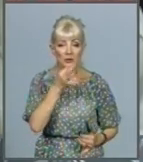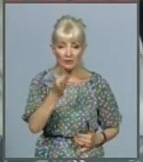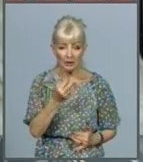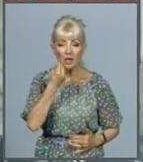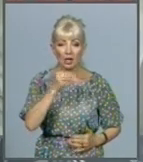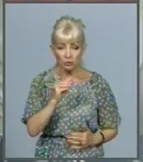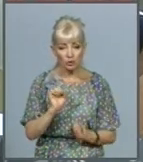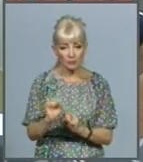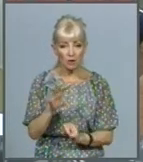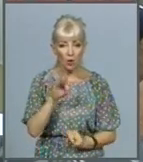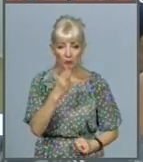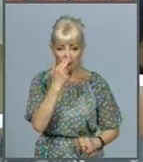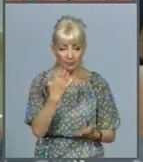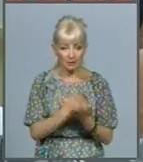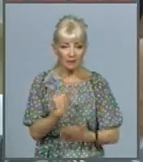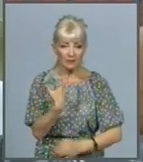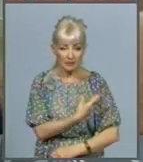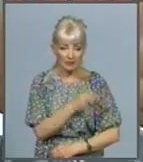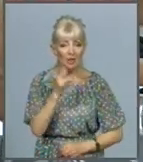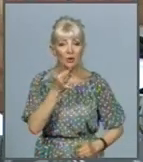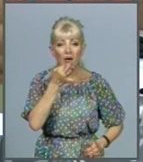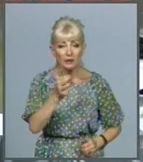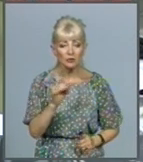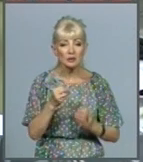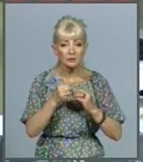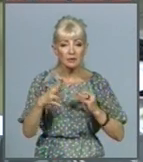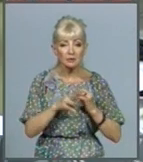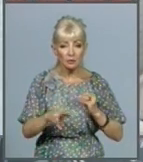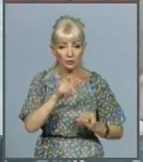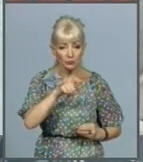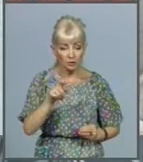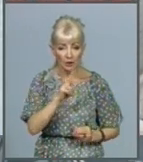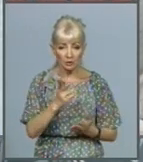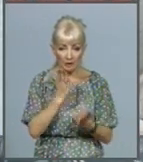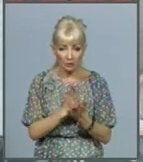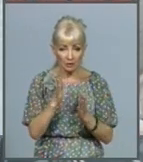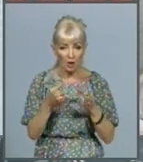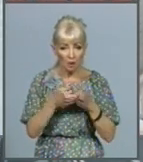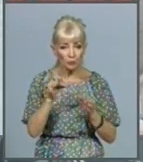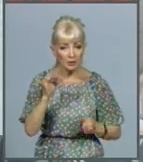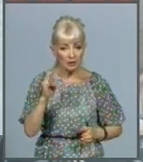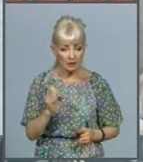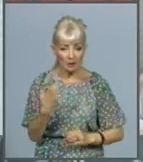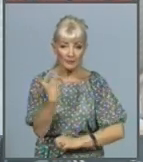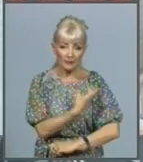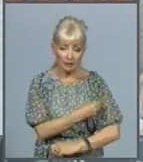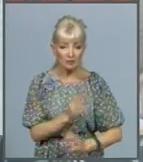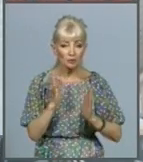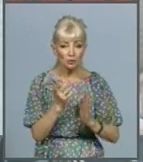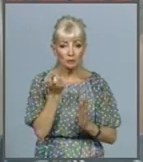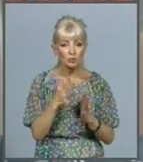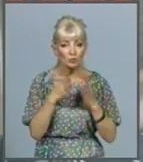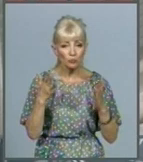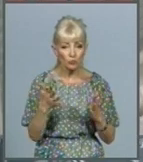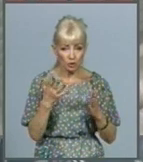грипи є вакцинація. Проте зазначають, що з 15 мільйонів людей, які знаходяться в групі ризику, вакцинувалися лише трохи більше, ніж півтора відсотки.